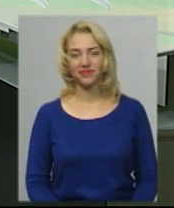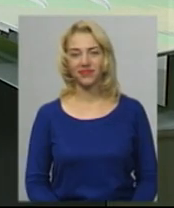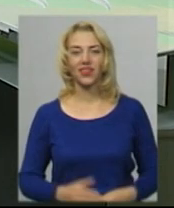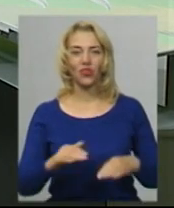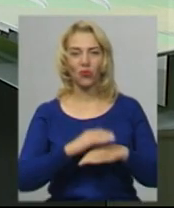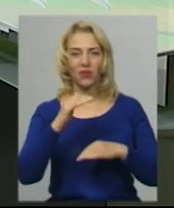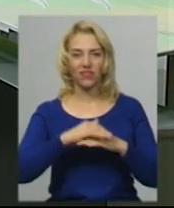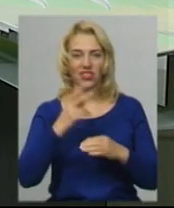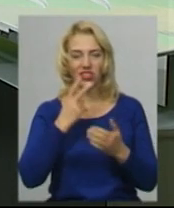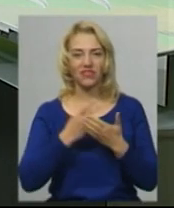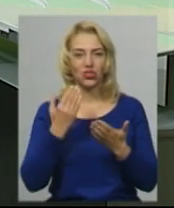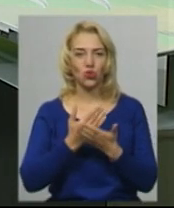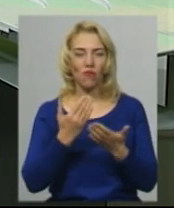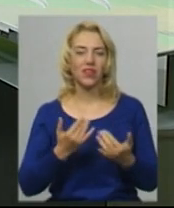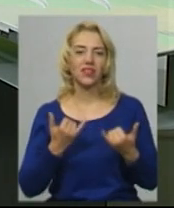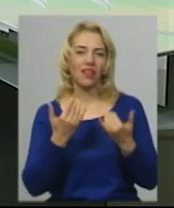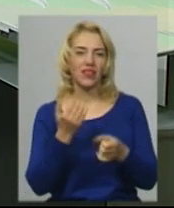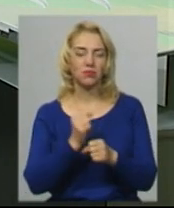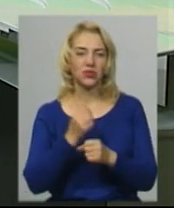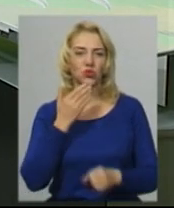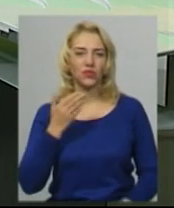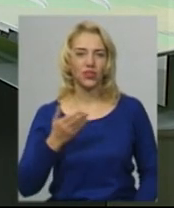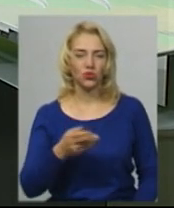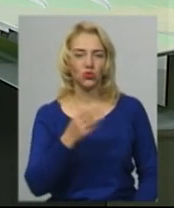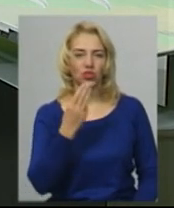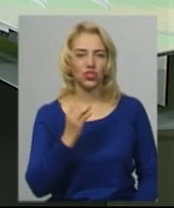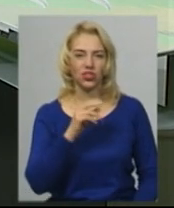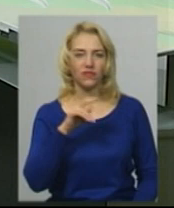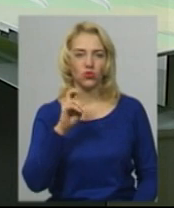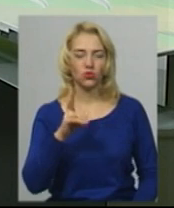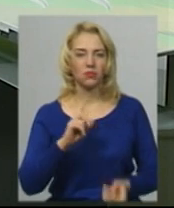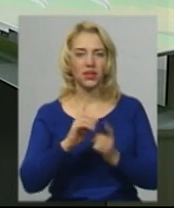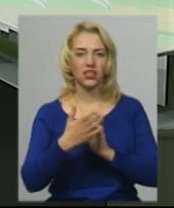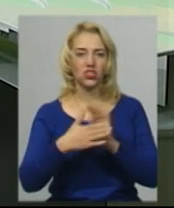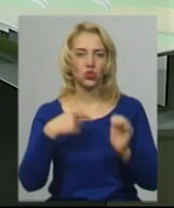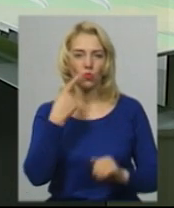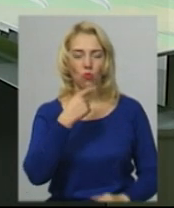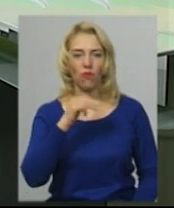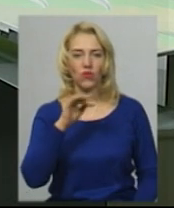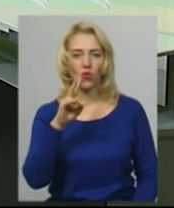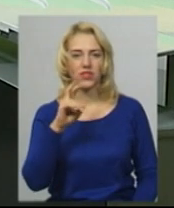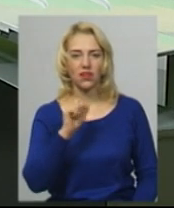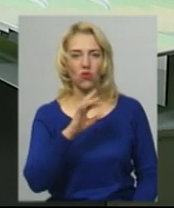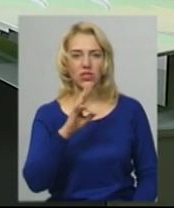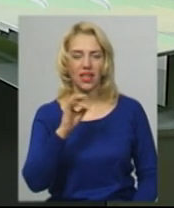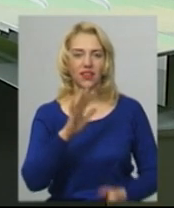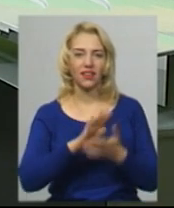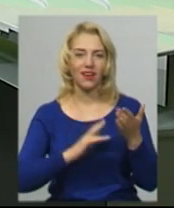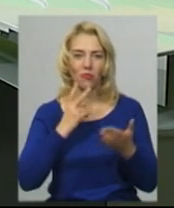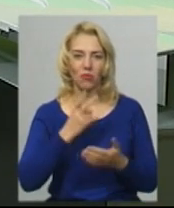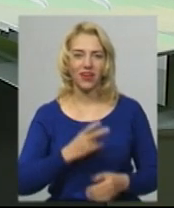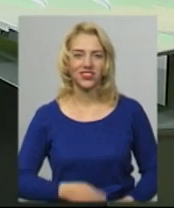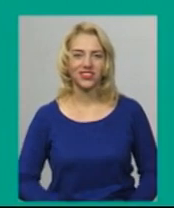Доброго вечора, в ефірі новини. У студії для вас працюють ведуча Катерина Шевчук, на жесту умову перекладає Оксана Фіновська. Далі ви побачите.